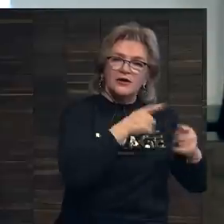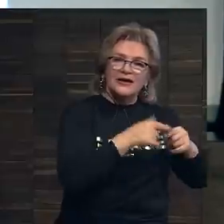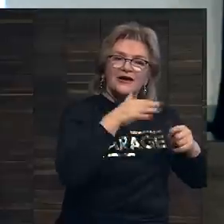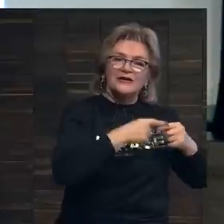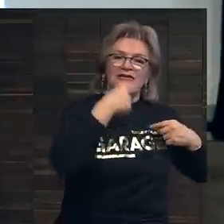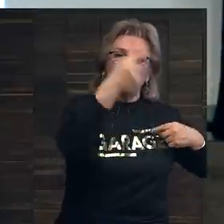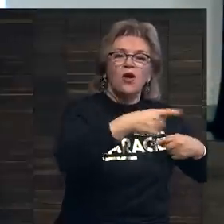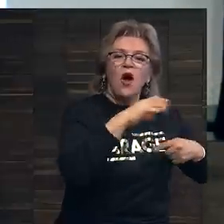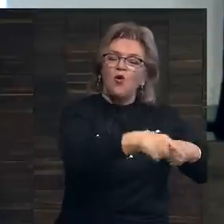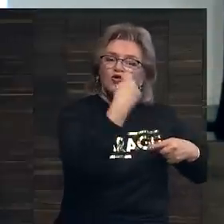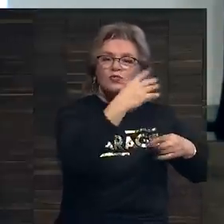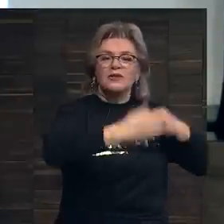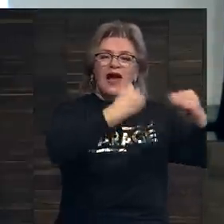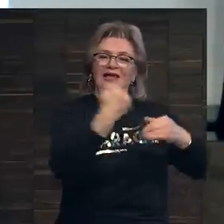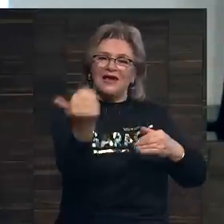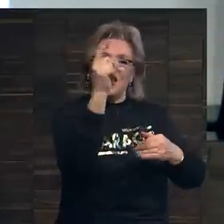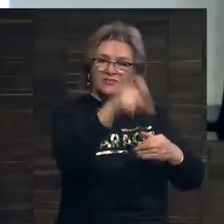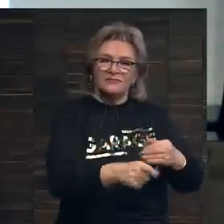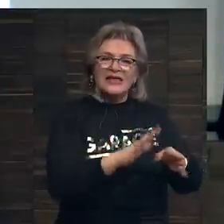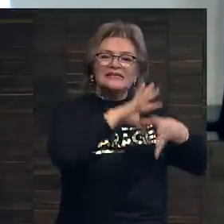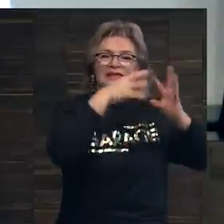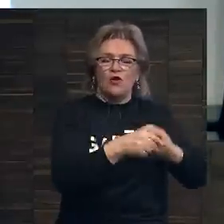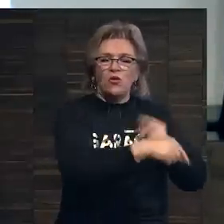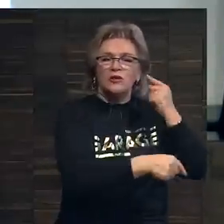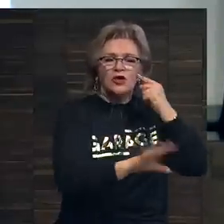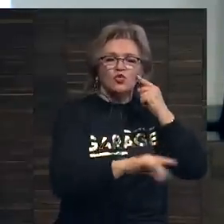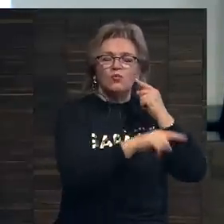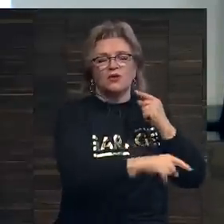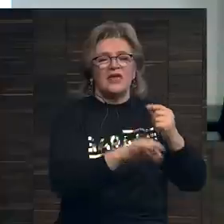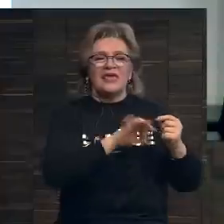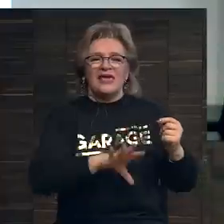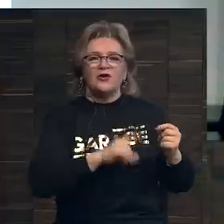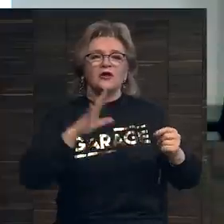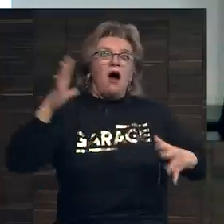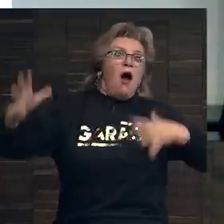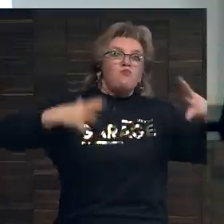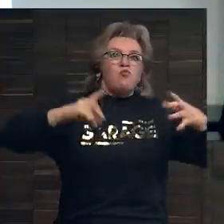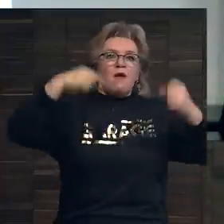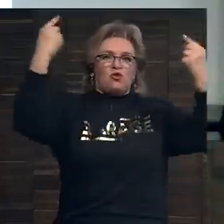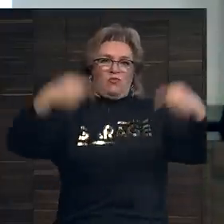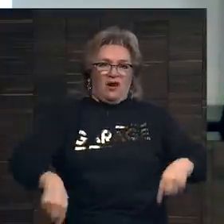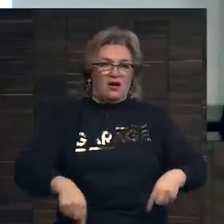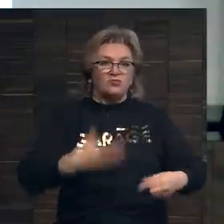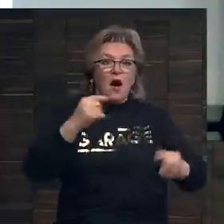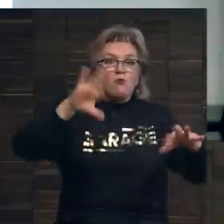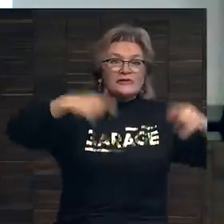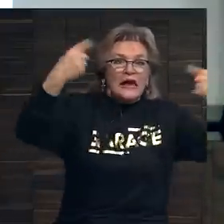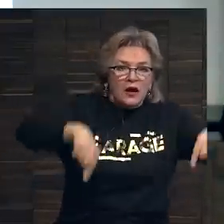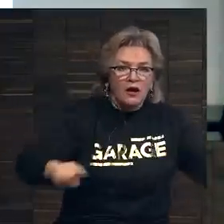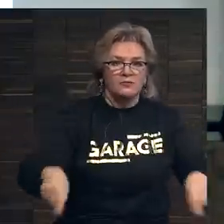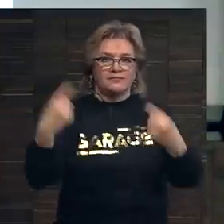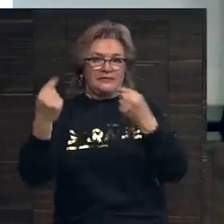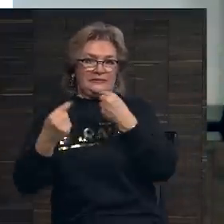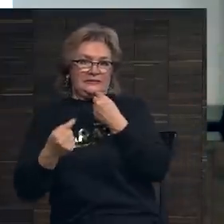Он думает о карьере художника целиком. Им невыгодно устраивать бум, а потом крах, потому что после краха восстановиться